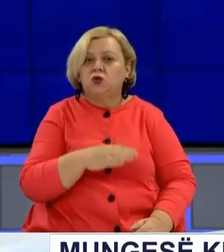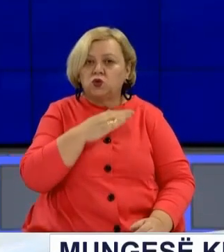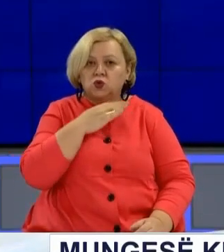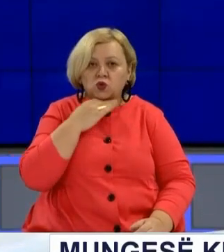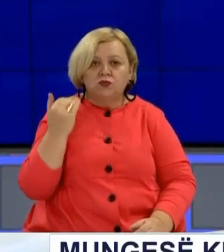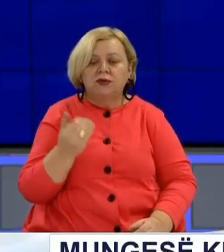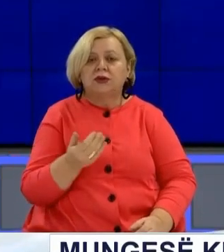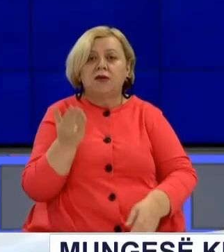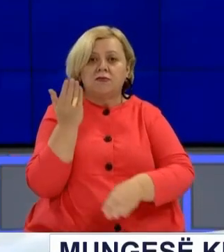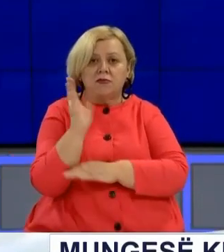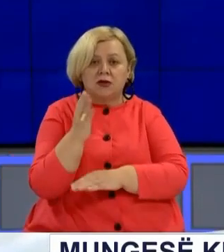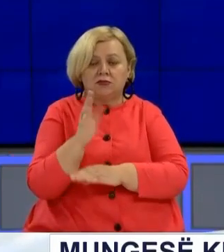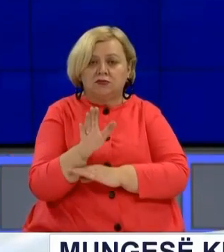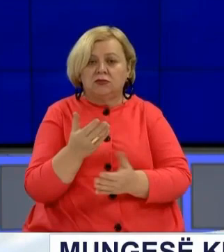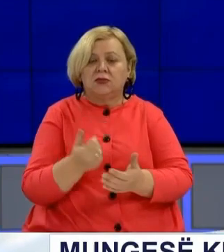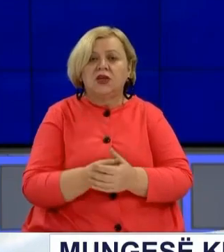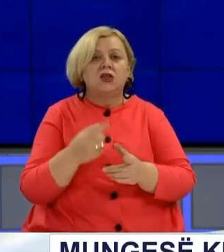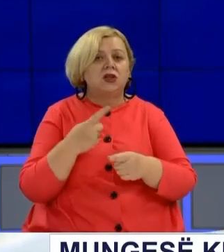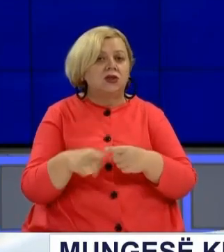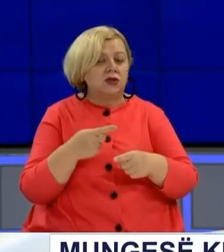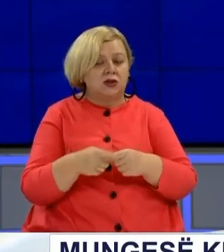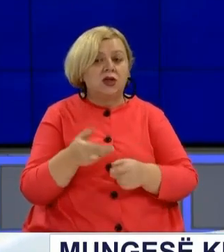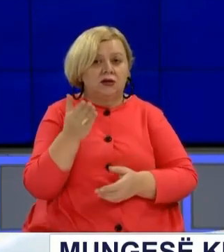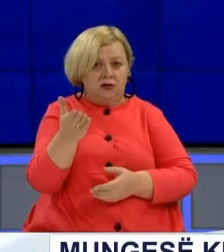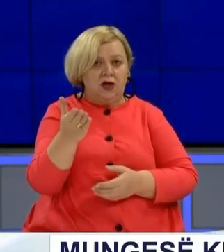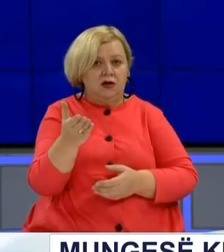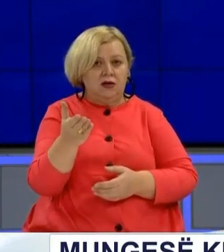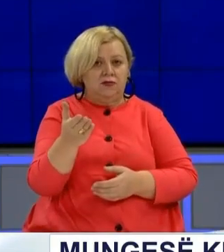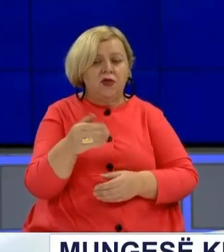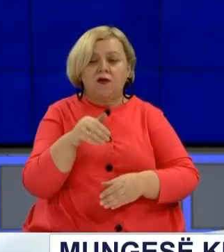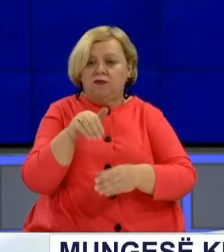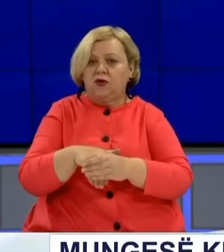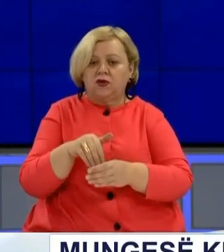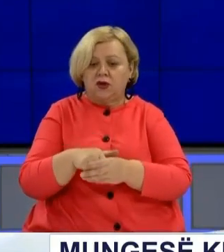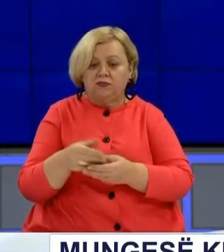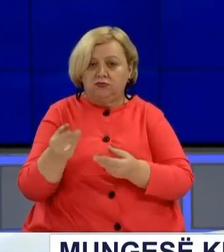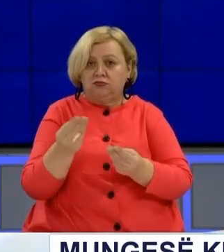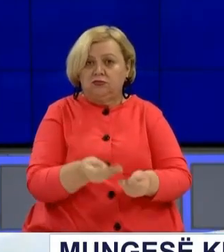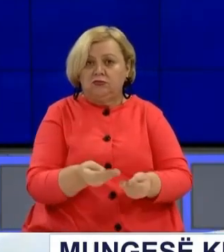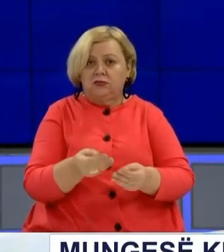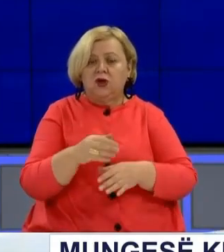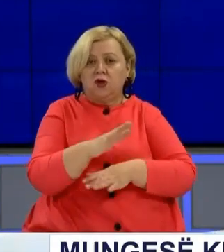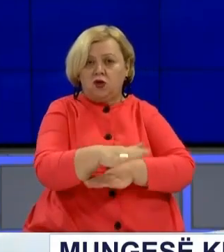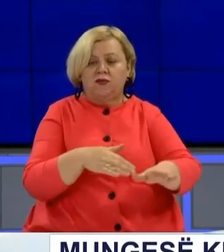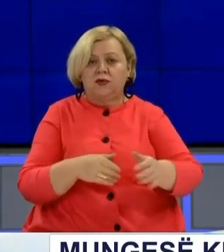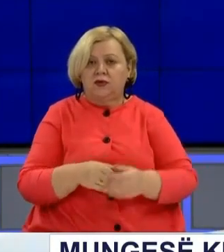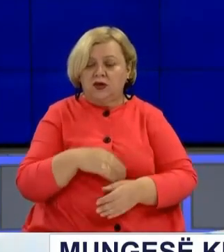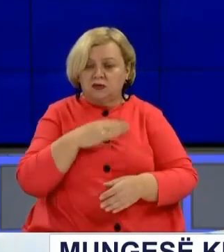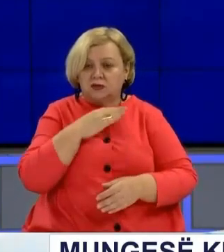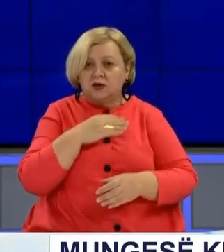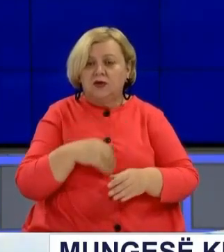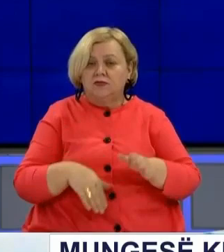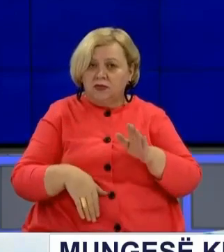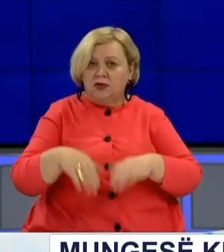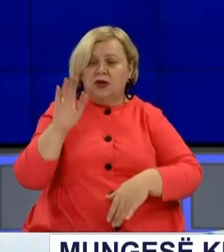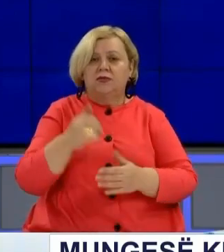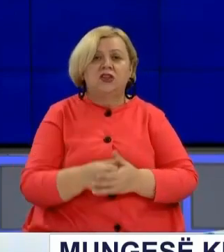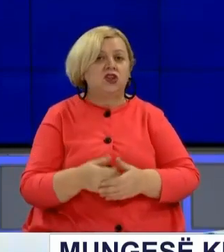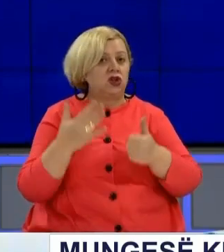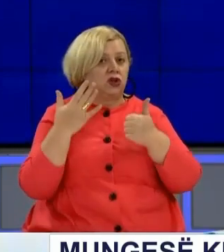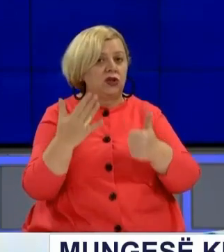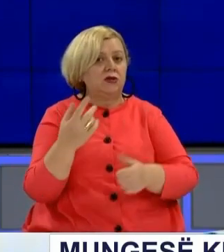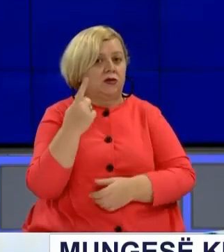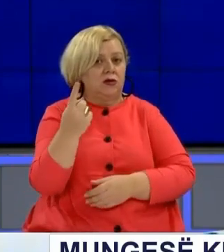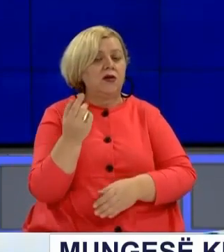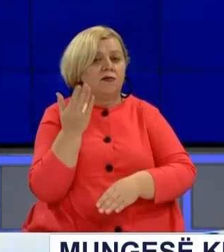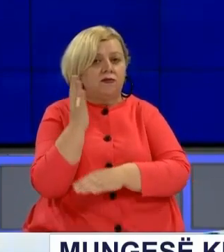parlamentare që për qështje cilat ata i sielin për votim në kuven, të kenë një shumic prej të pak të njështë njëtë